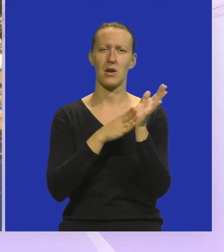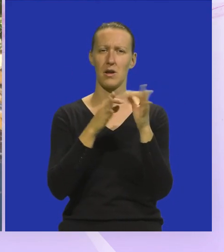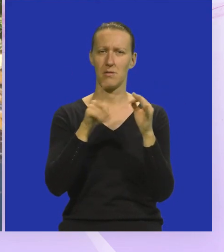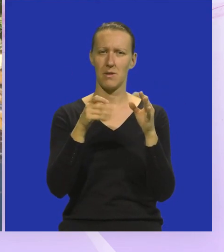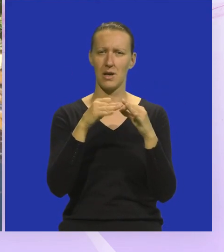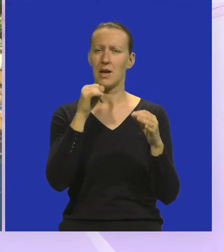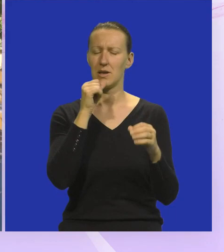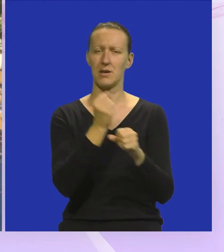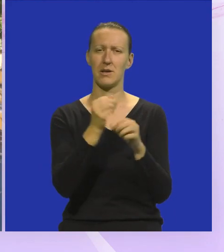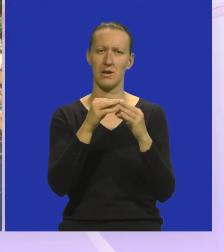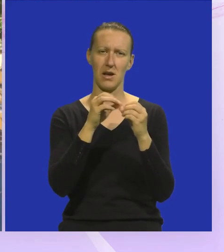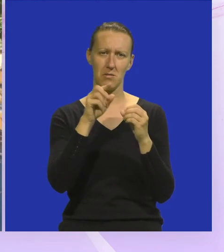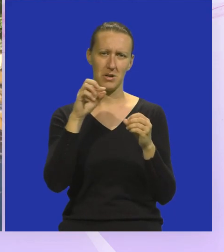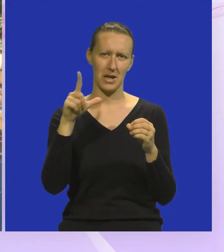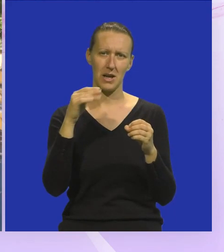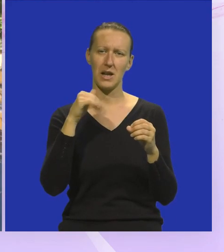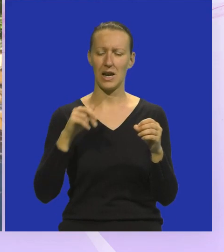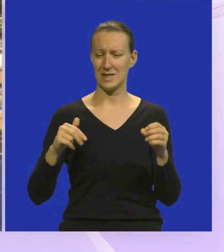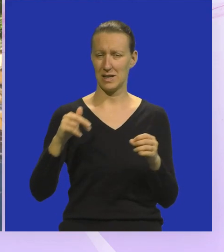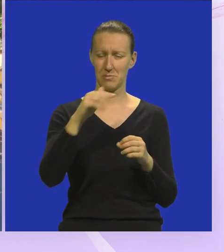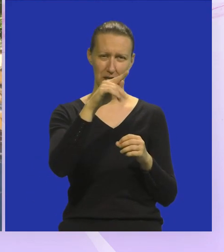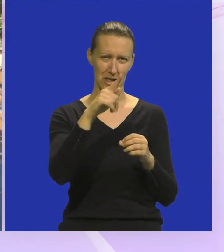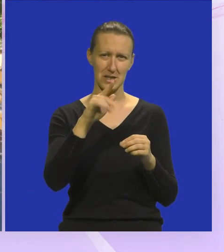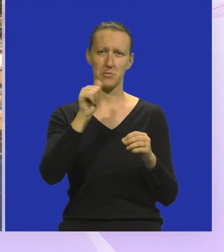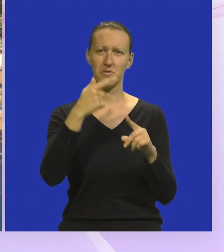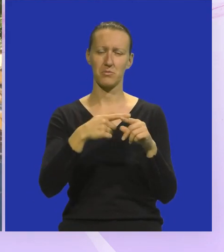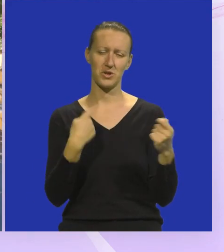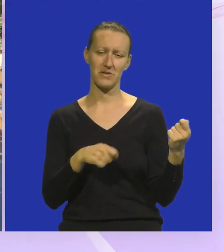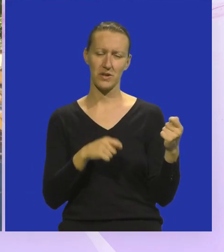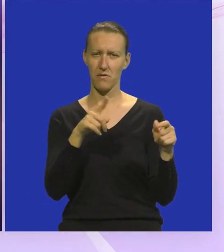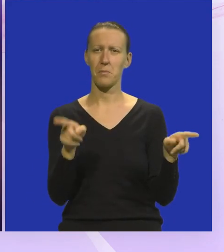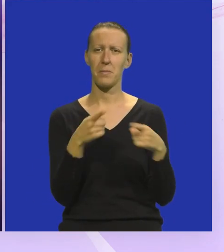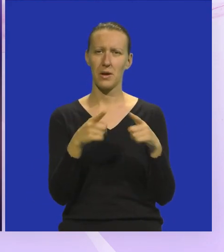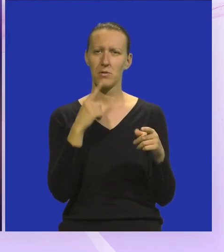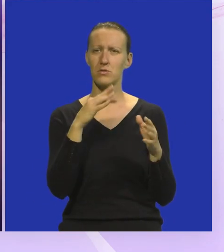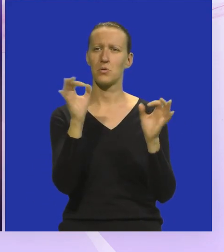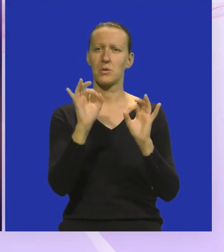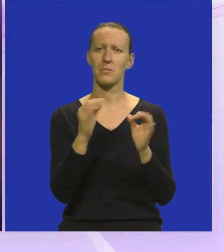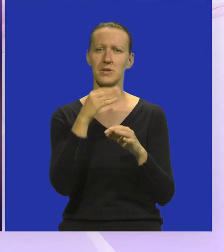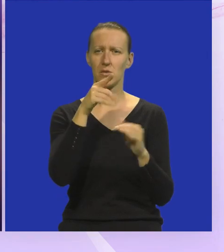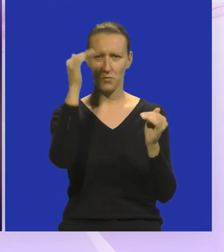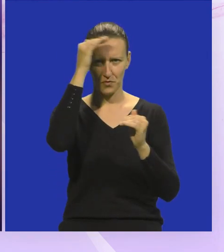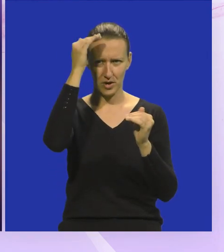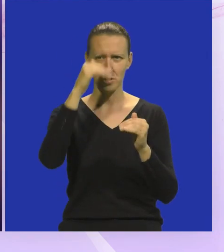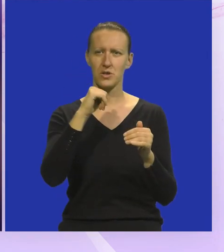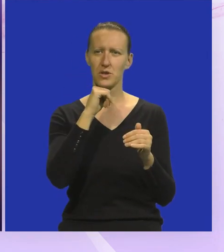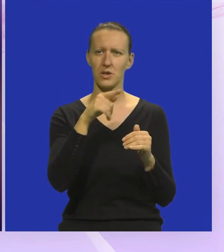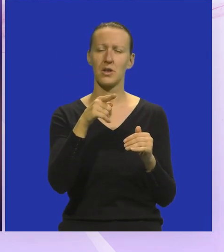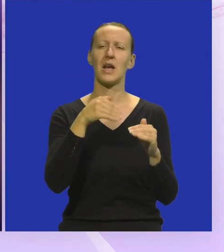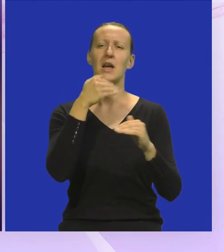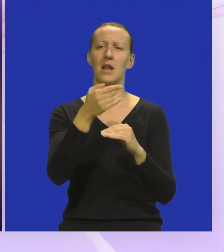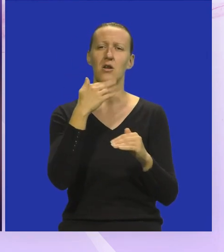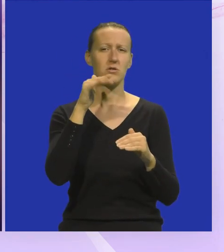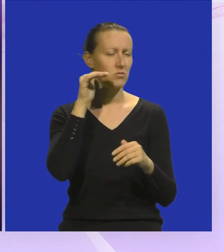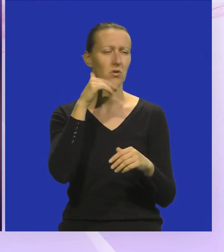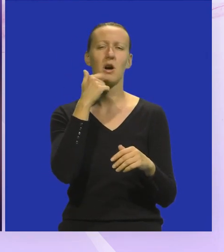Su na stubištu gimnazije Odsvirali prvi put ovu pjesmu Koju su pripremili za tu večer I nakon